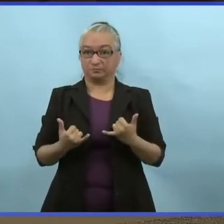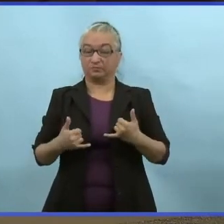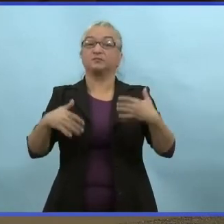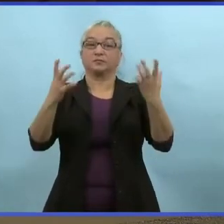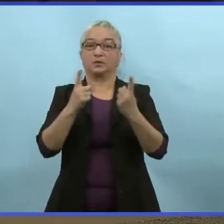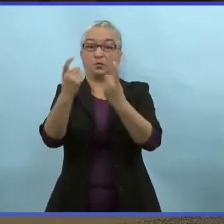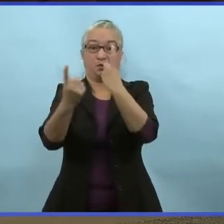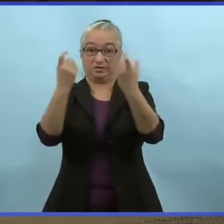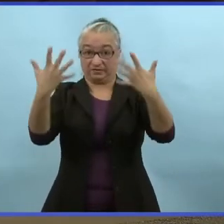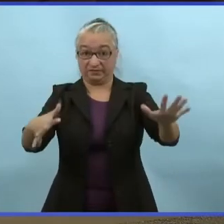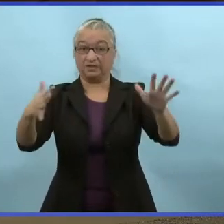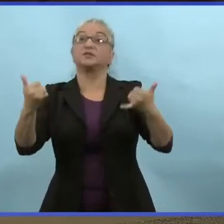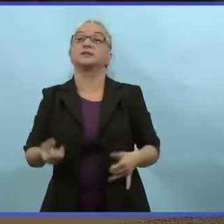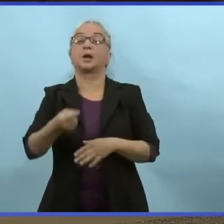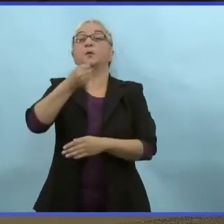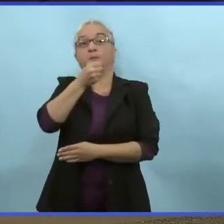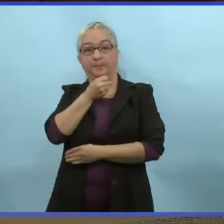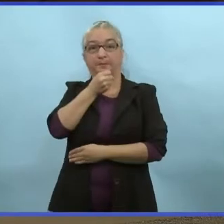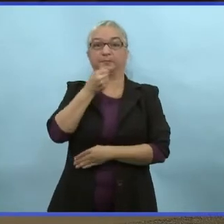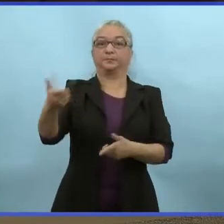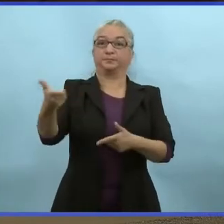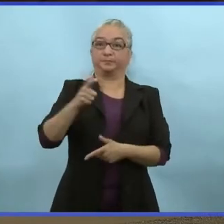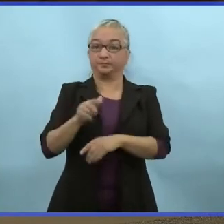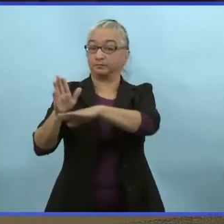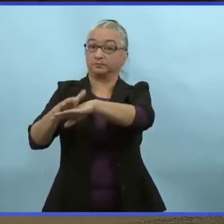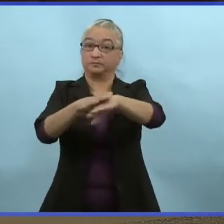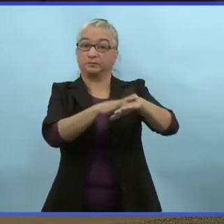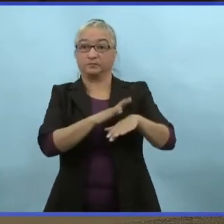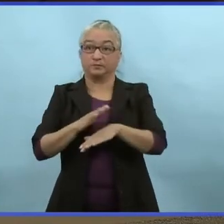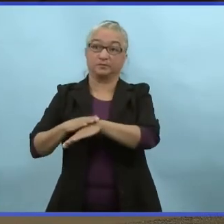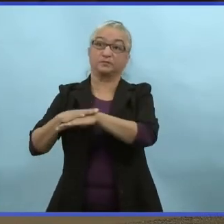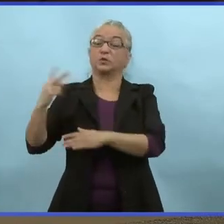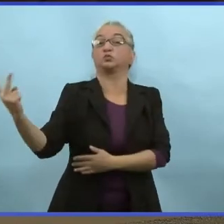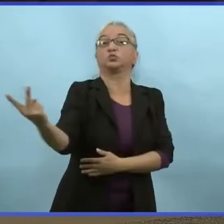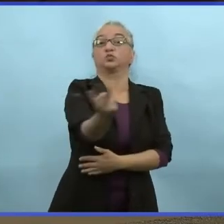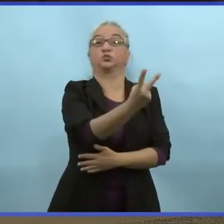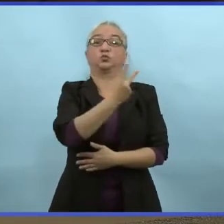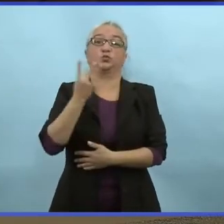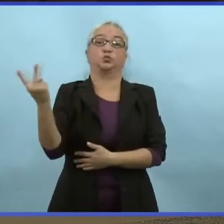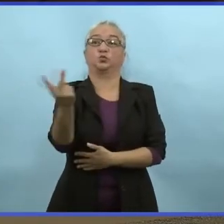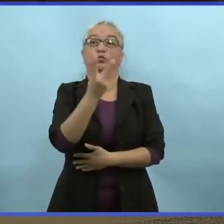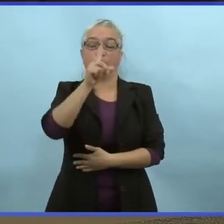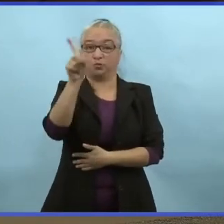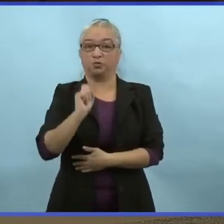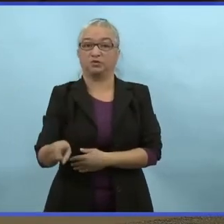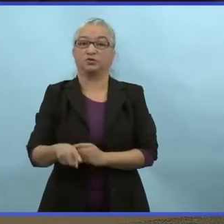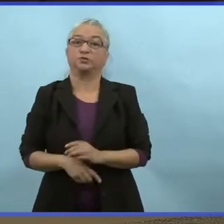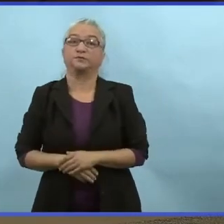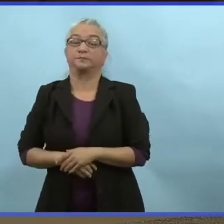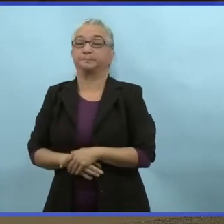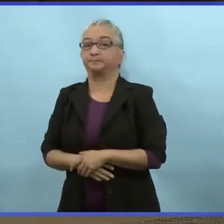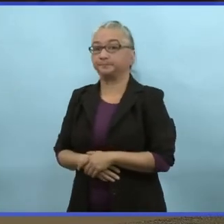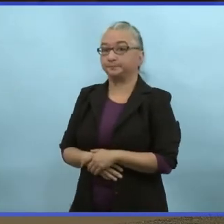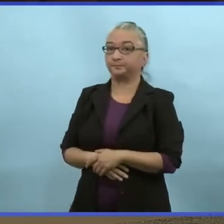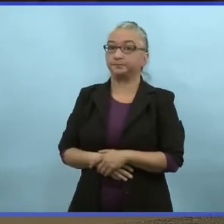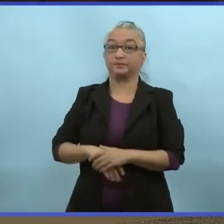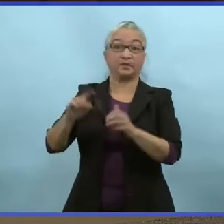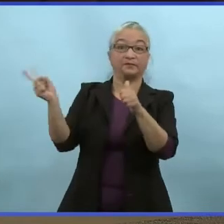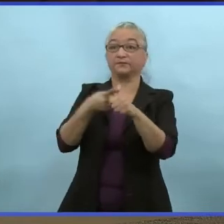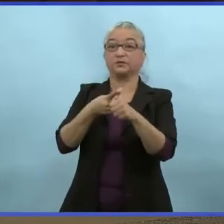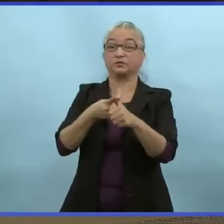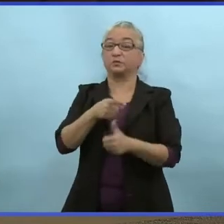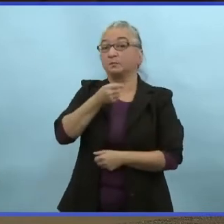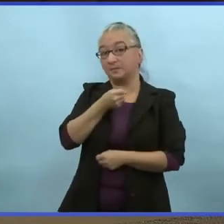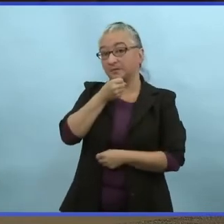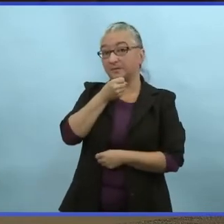Nous allons passer au téléphone. Merci. Un rappel aux journalistes en ligne, vous avez une question préliminaire et une question de